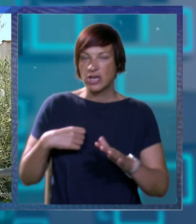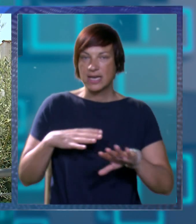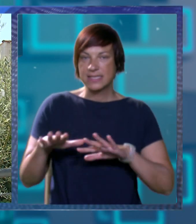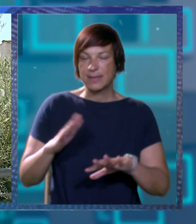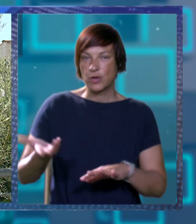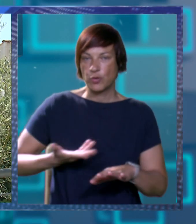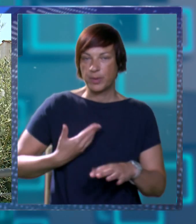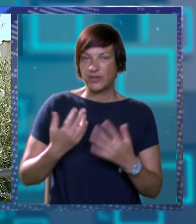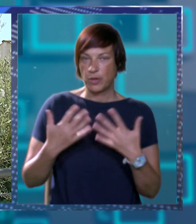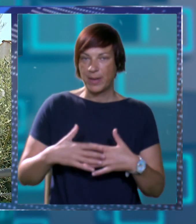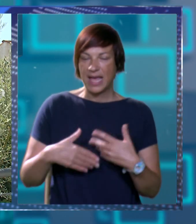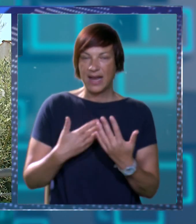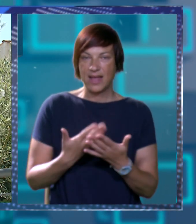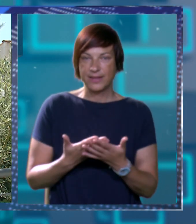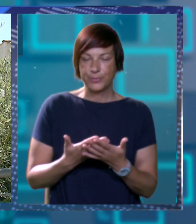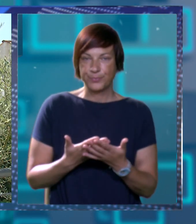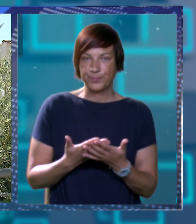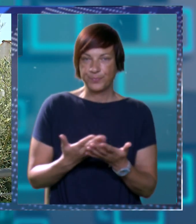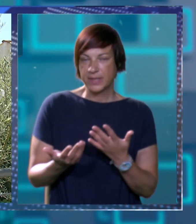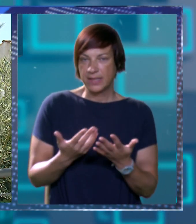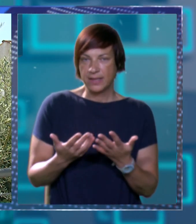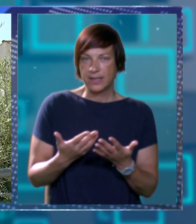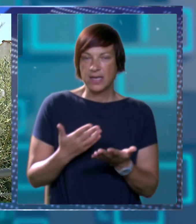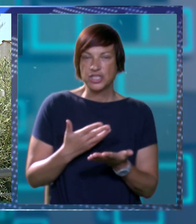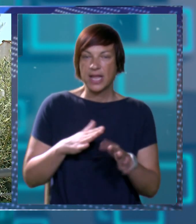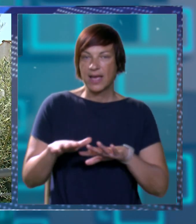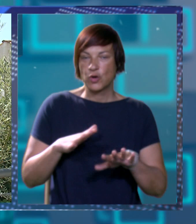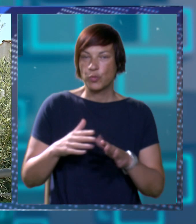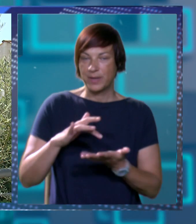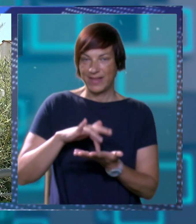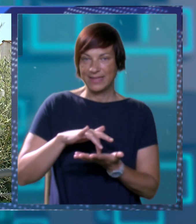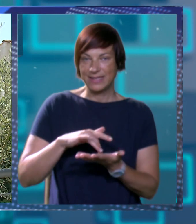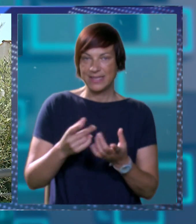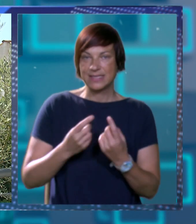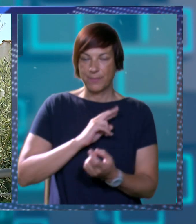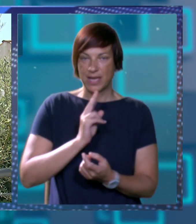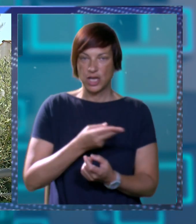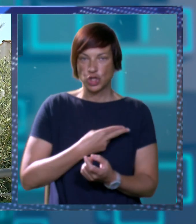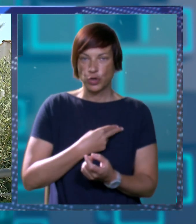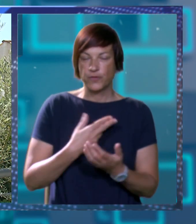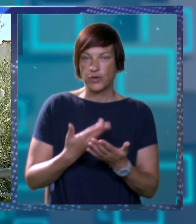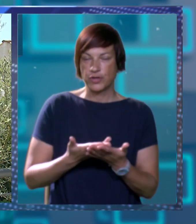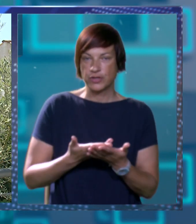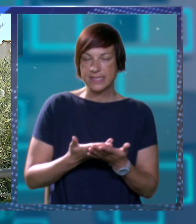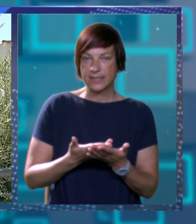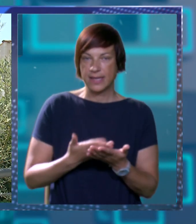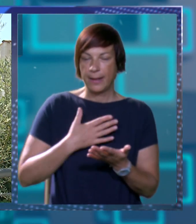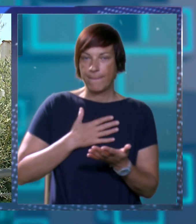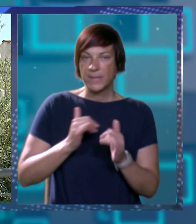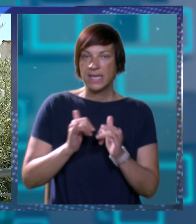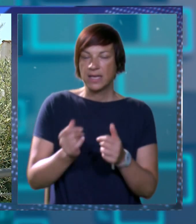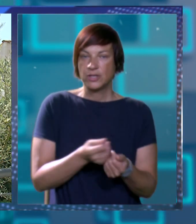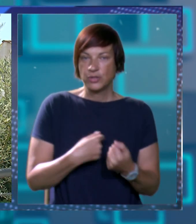samuprava je dobila alat i načine kako upravljati svojom destinacijom, ali i odgovornost. Mi, kao